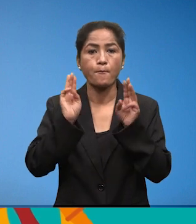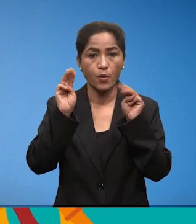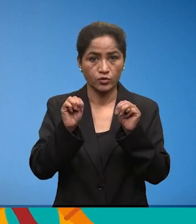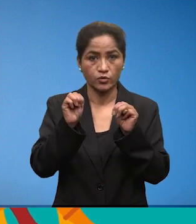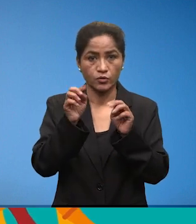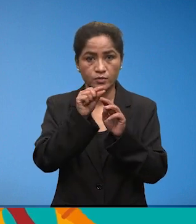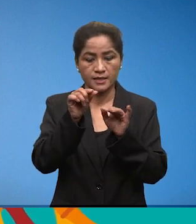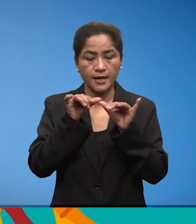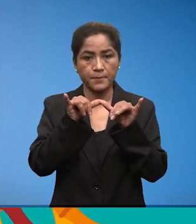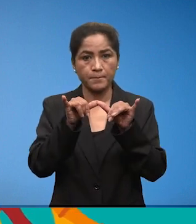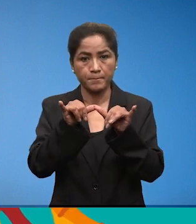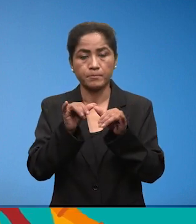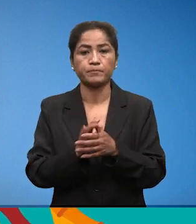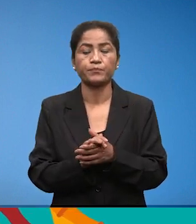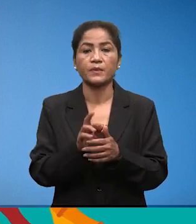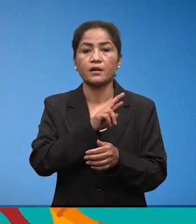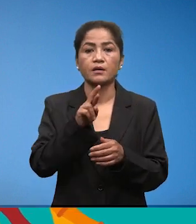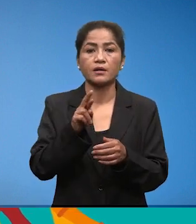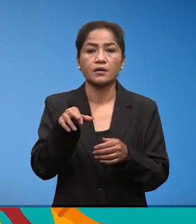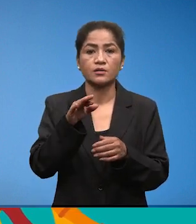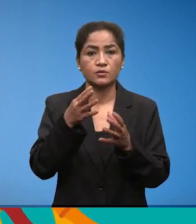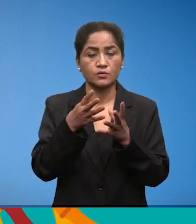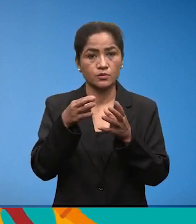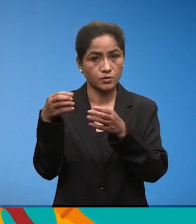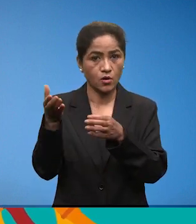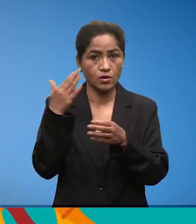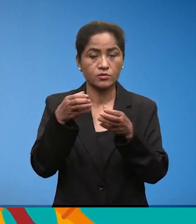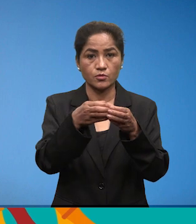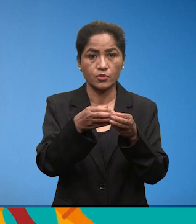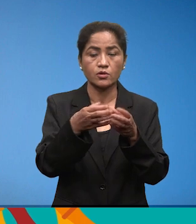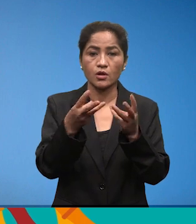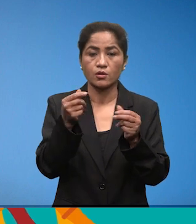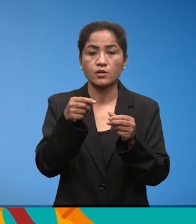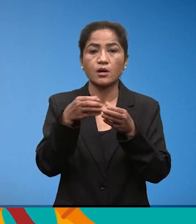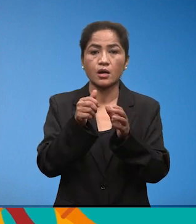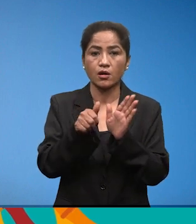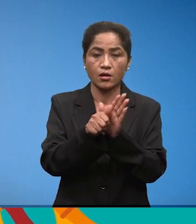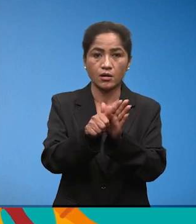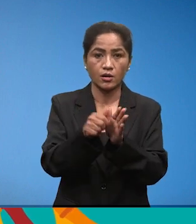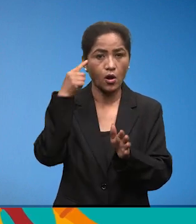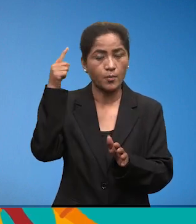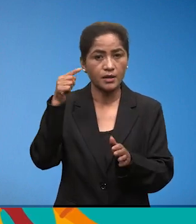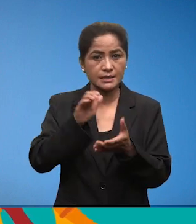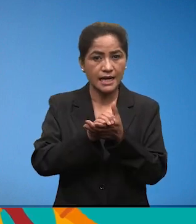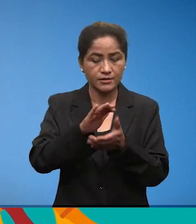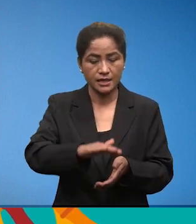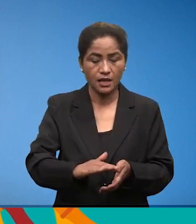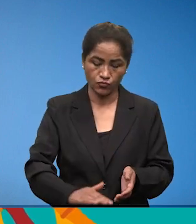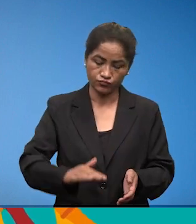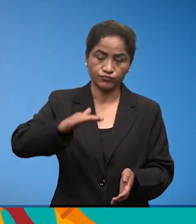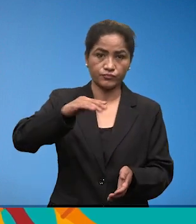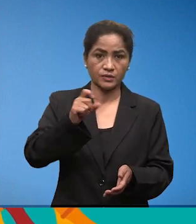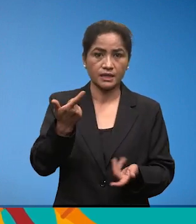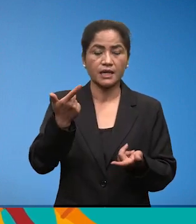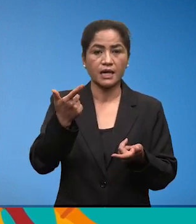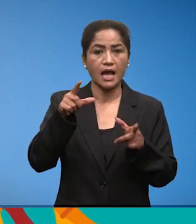कुग्रम मिलाउन होस। रा सकीको समभा अगाडिया आयरा तपय हरूले कलपना गरेको सानो साथिलाई भुड़कना का लागी